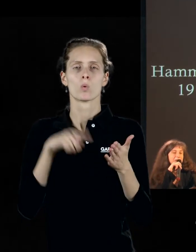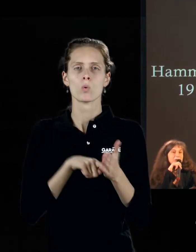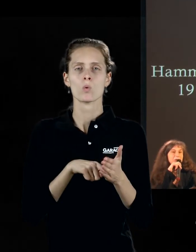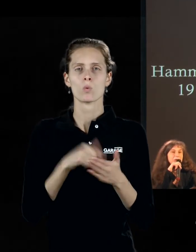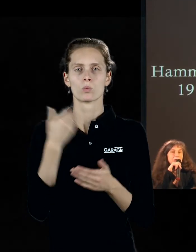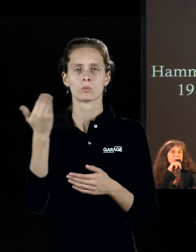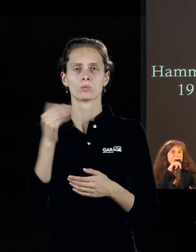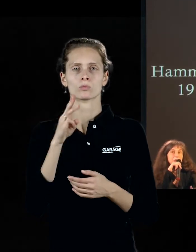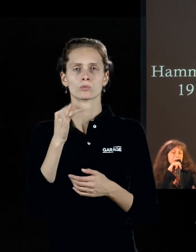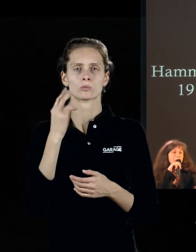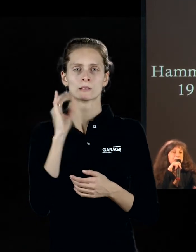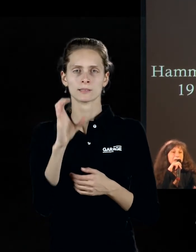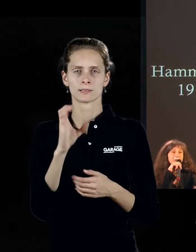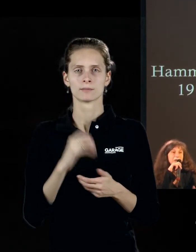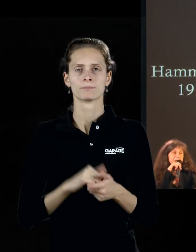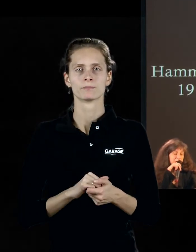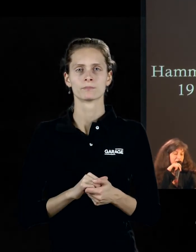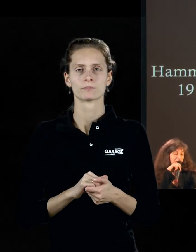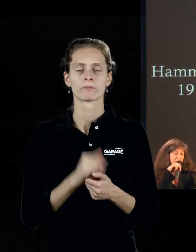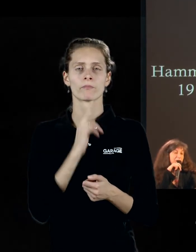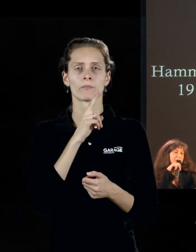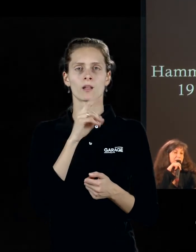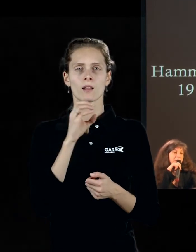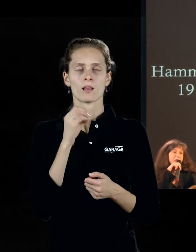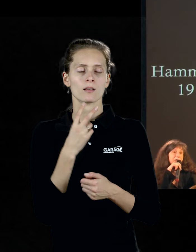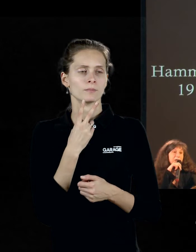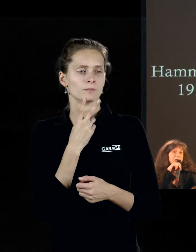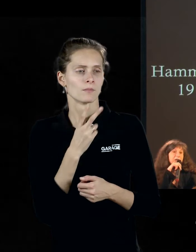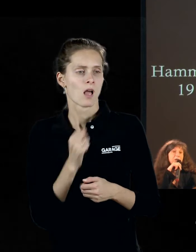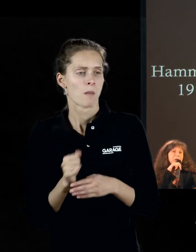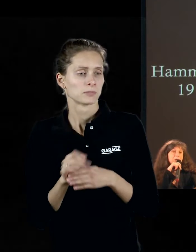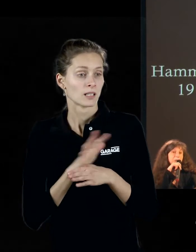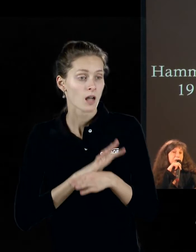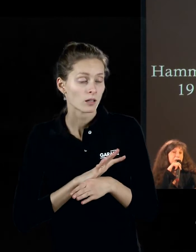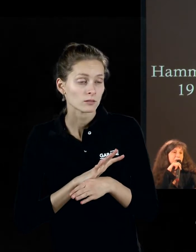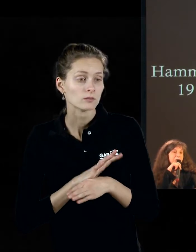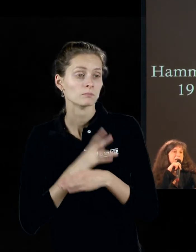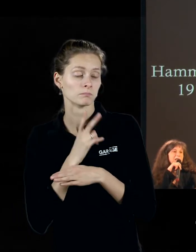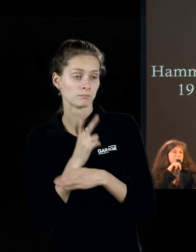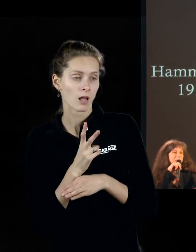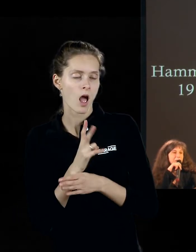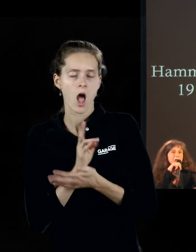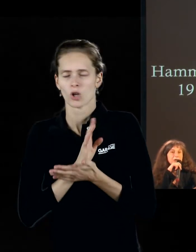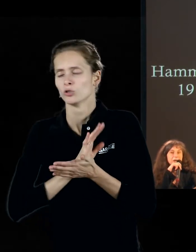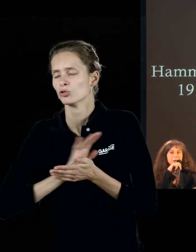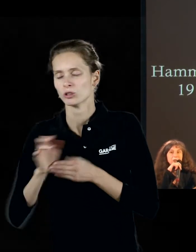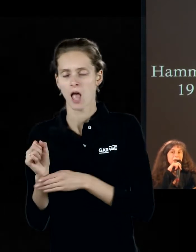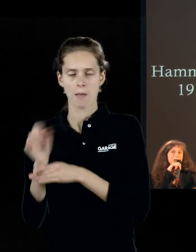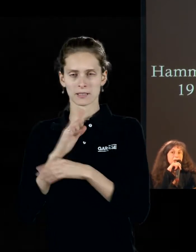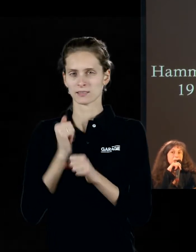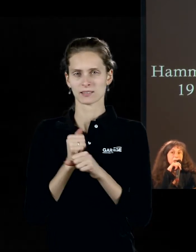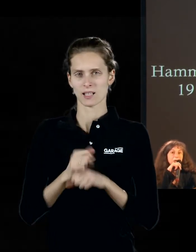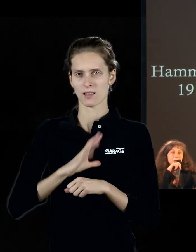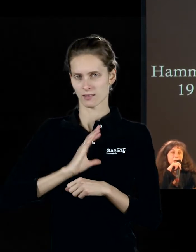действительно очень важно, что клея, обратившийся к абстракции, никогда не делал чистую абстракцию, как и